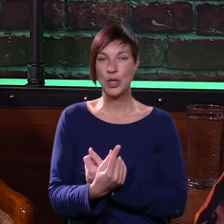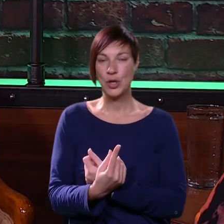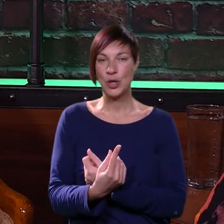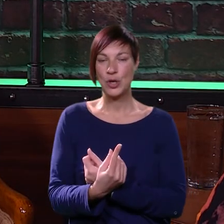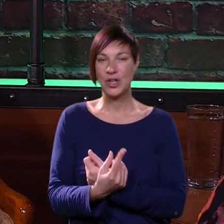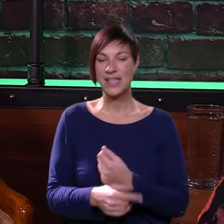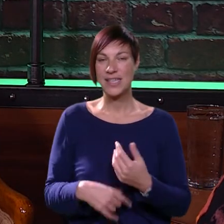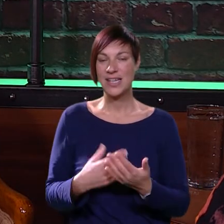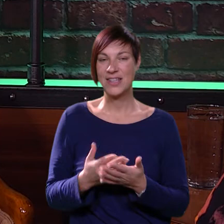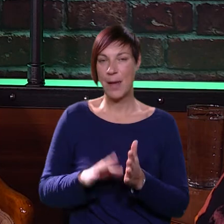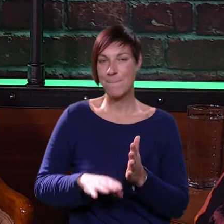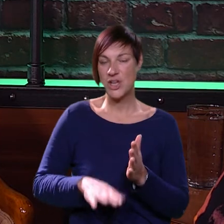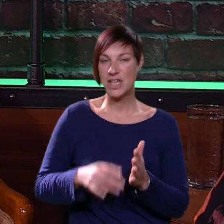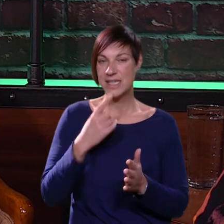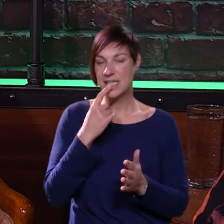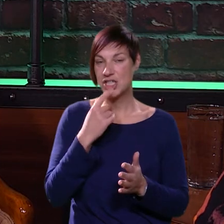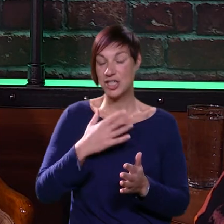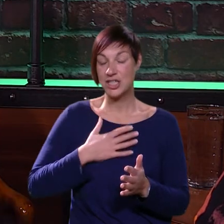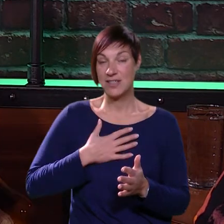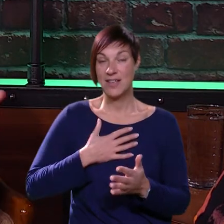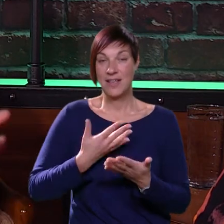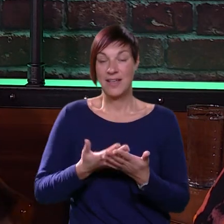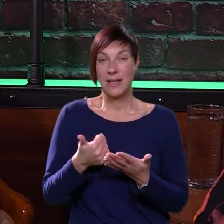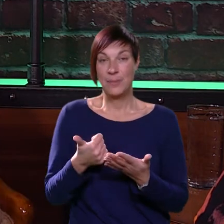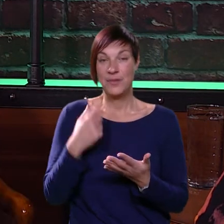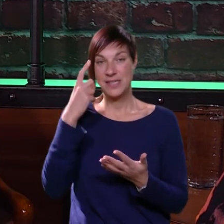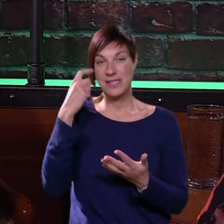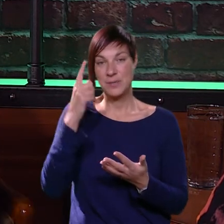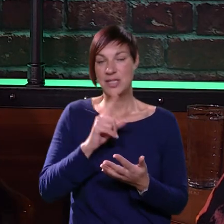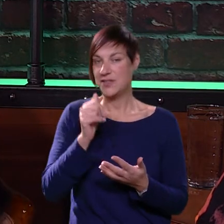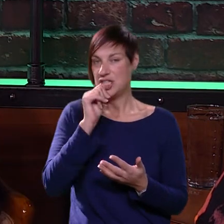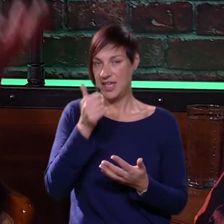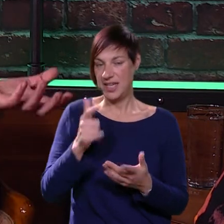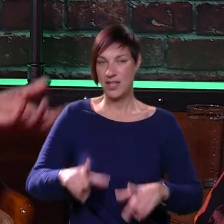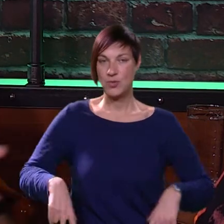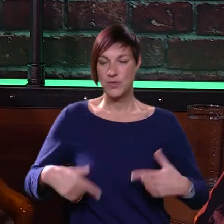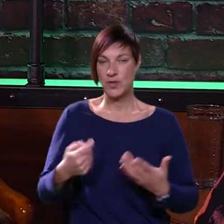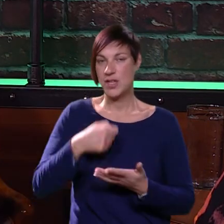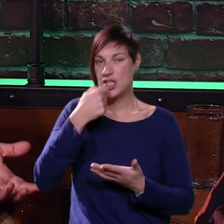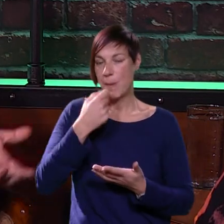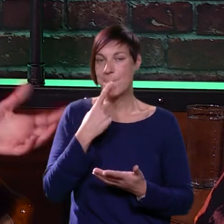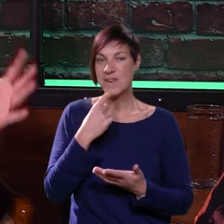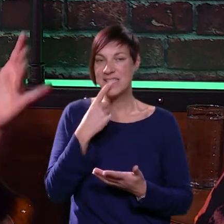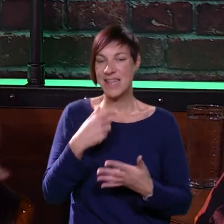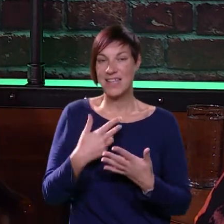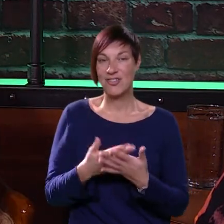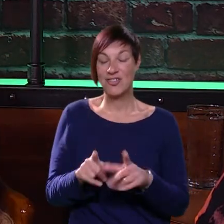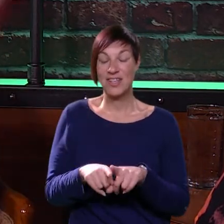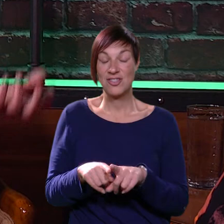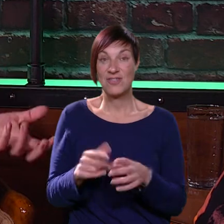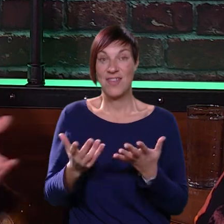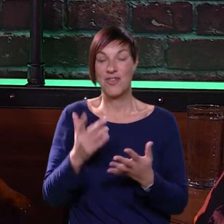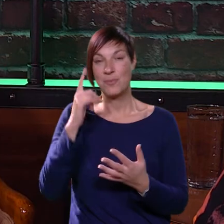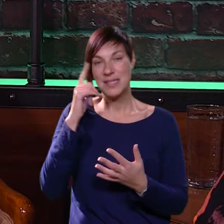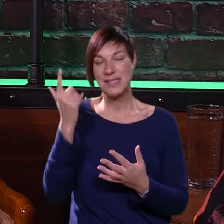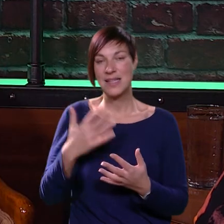dogodilo, je bio nizak cukar, joj, pošto prvo je osam zamišljala, da ona više nikad u životu neće pojes ništa slatko, i ona isto